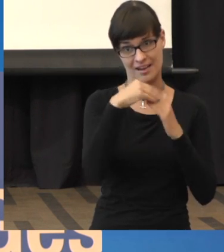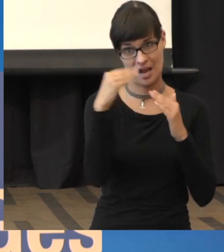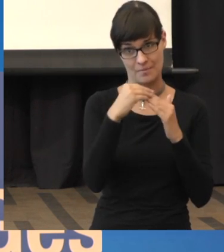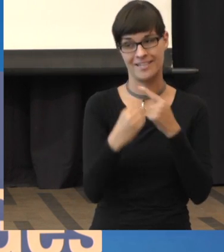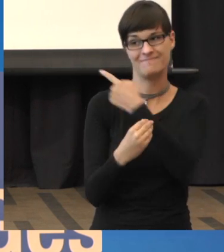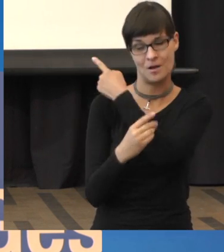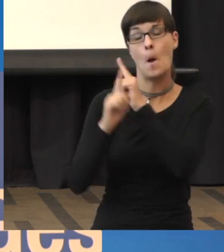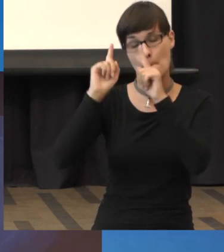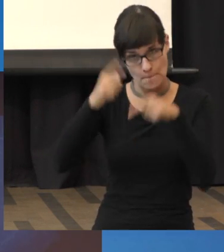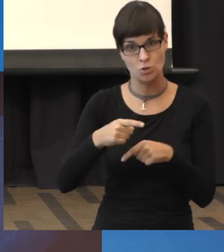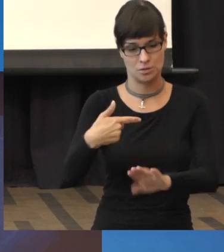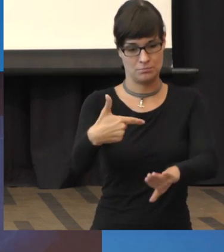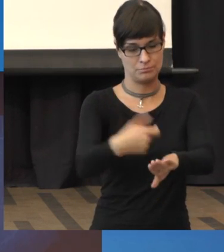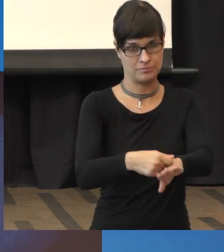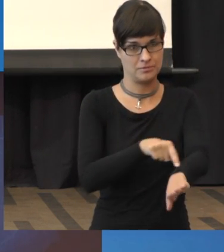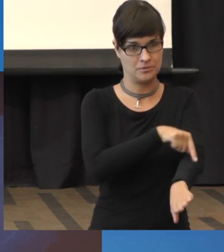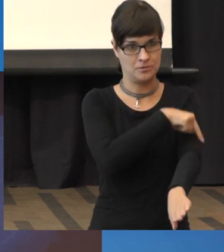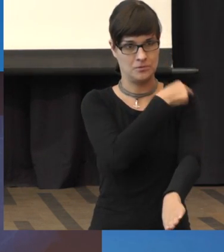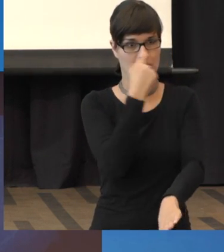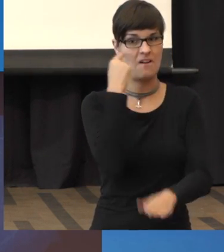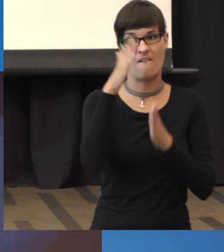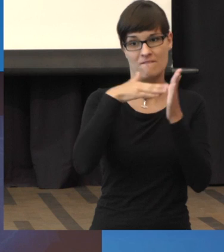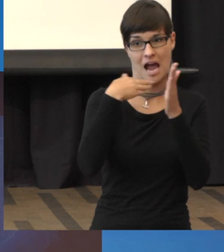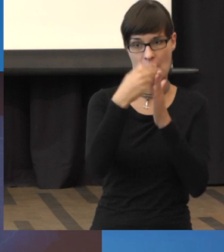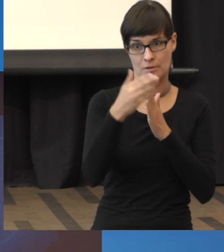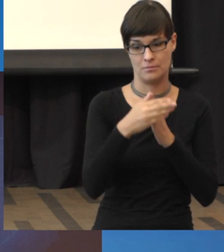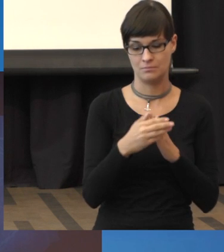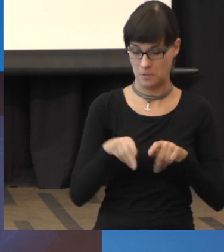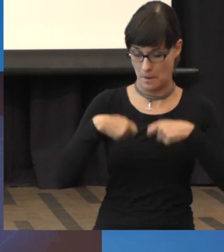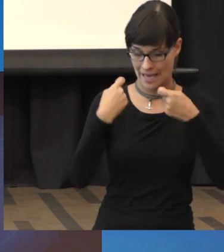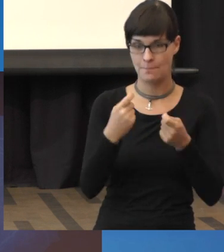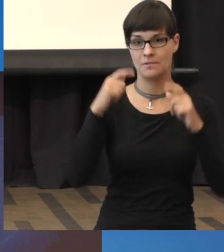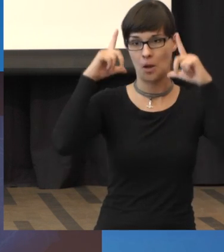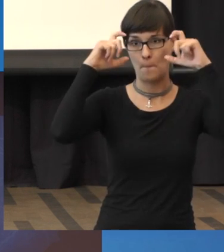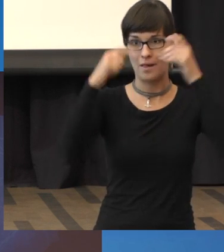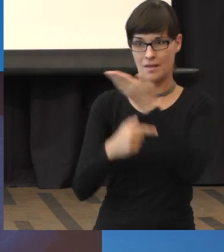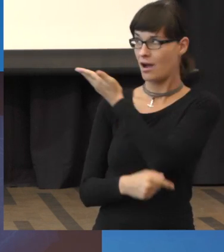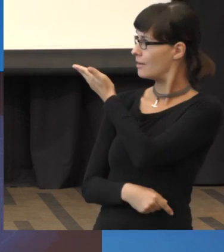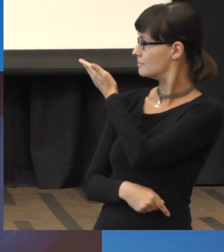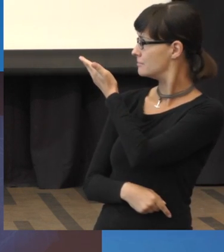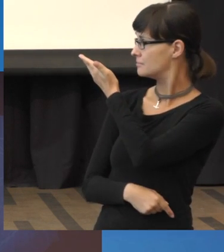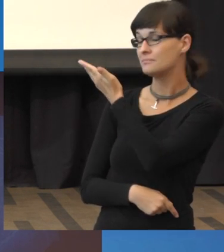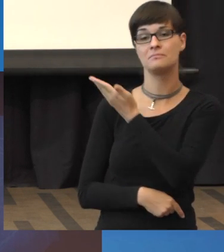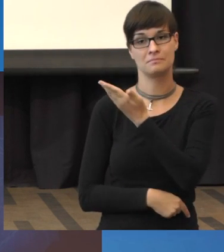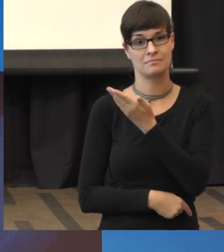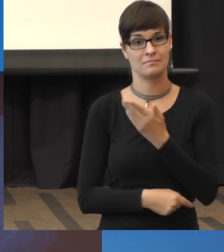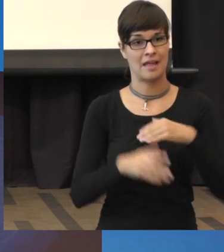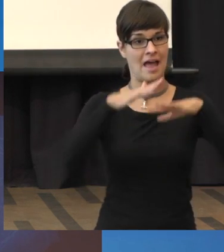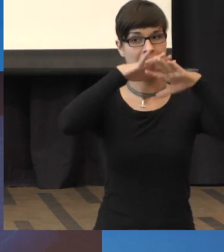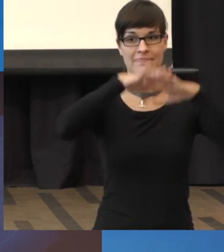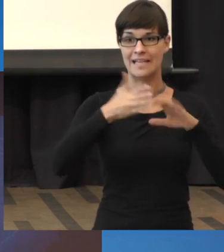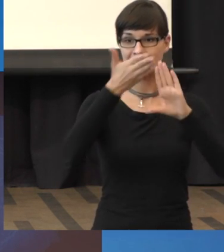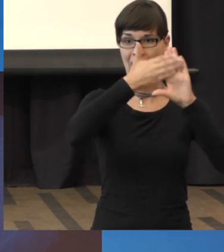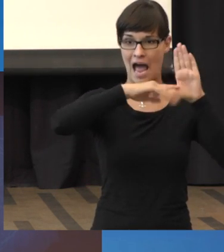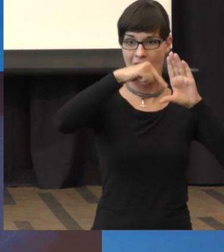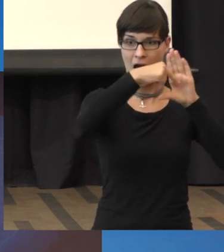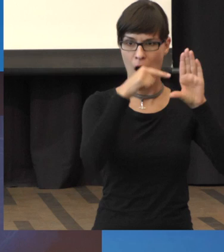Und hier sehen Sie jetzt nochmal so Bilder. Hier sehen Sie das OCT von einer Netzhaut, die also, das erkennen Sie auch,